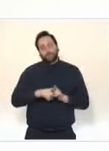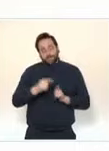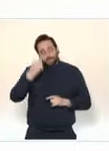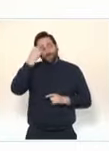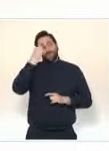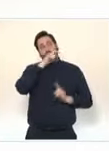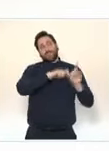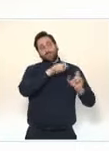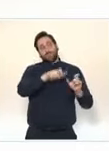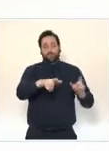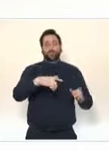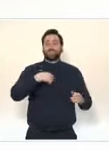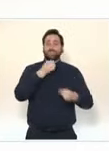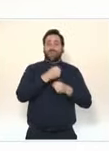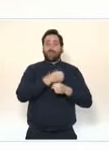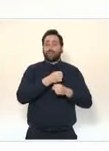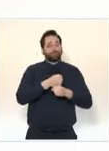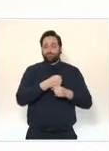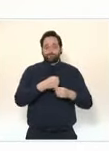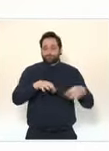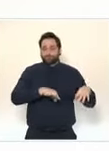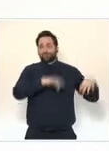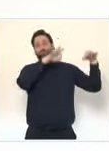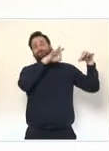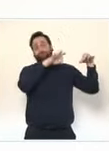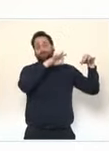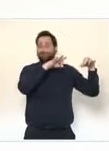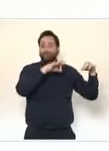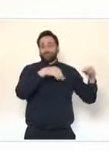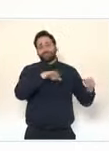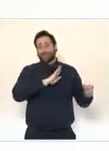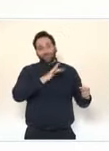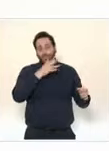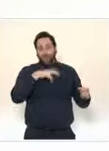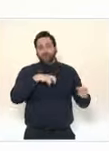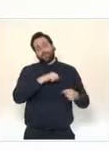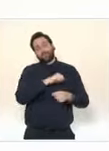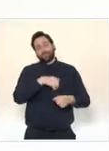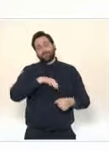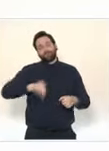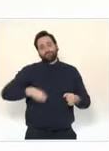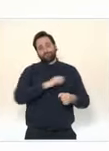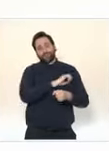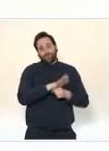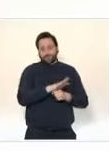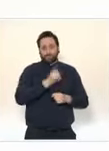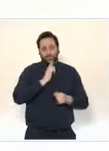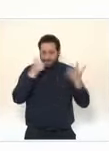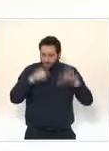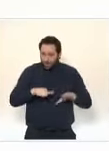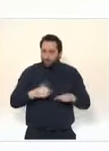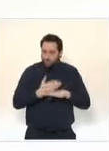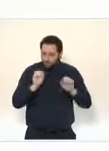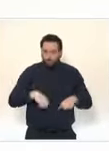depuis maintenant près de six mois. Cette réouverture, comme le président de la République l'a indiqué le 31 mars dernier,